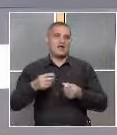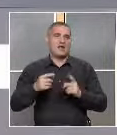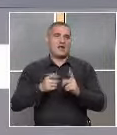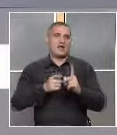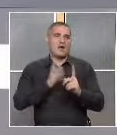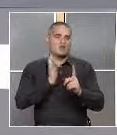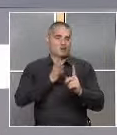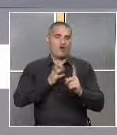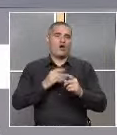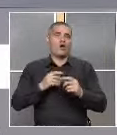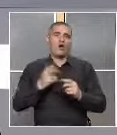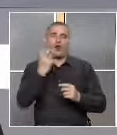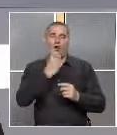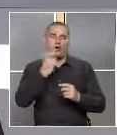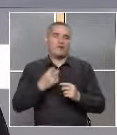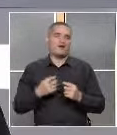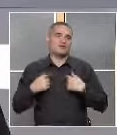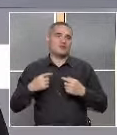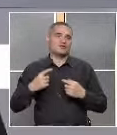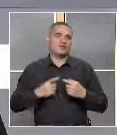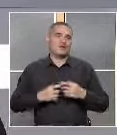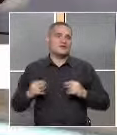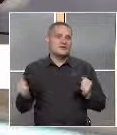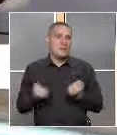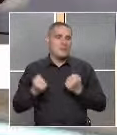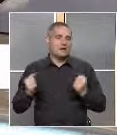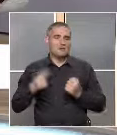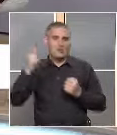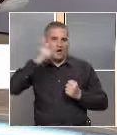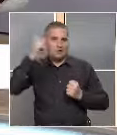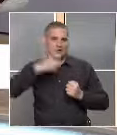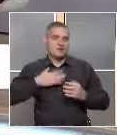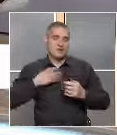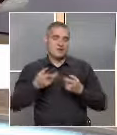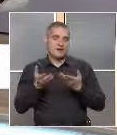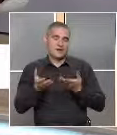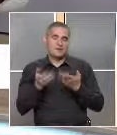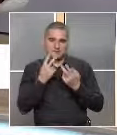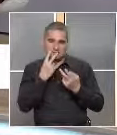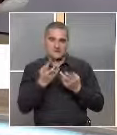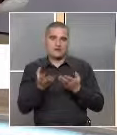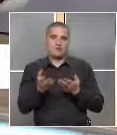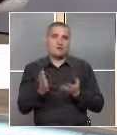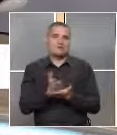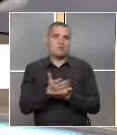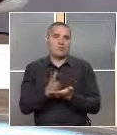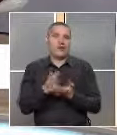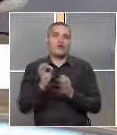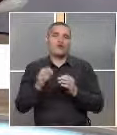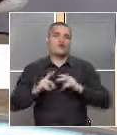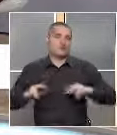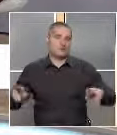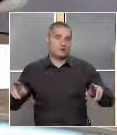Но в нашето забързано ежедневие имам такива впечатления, споделяния от